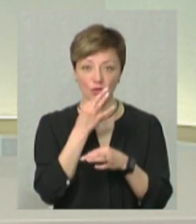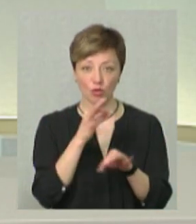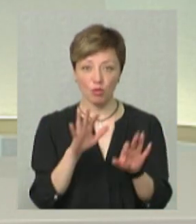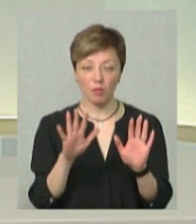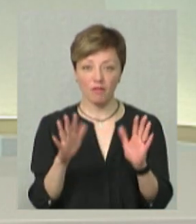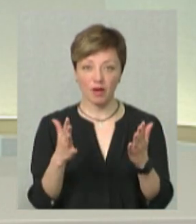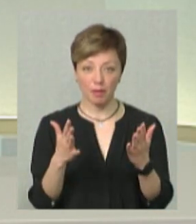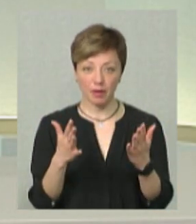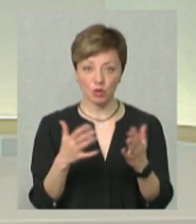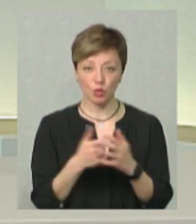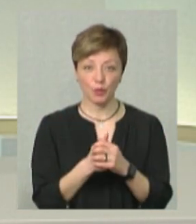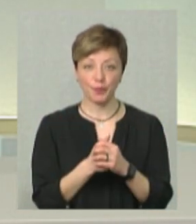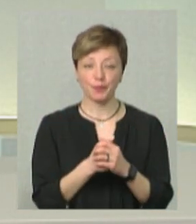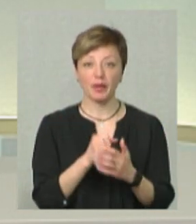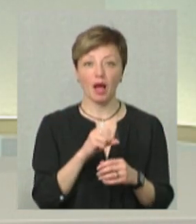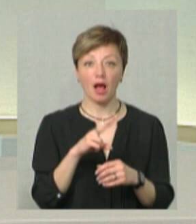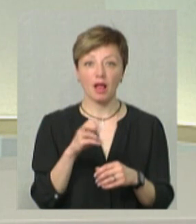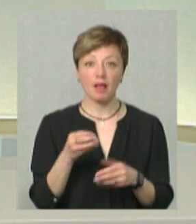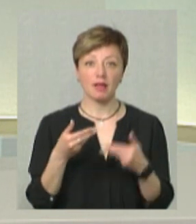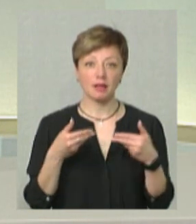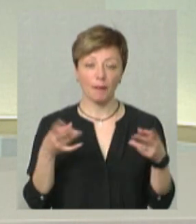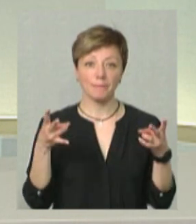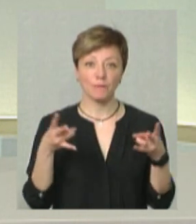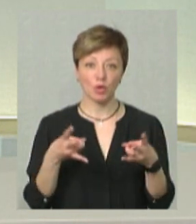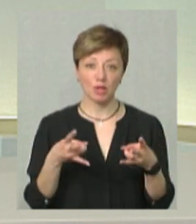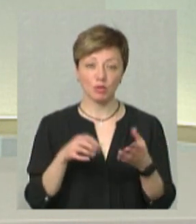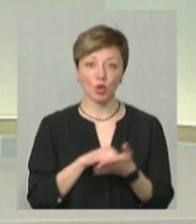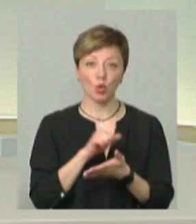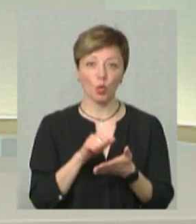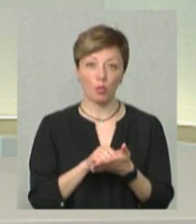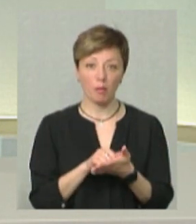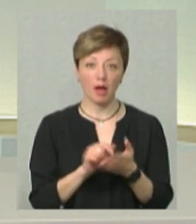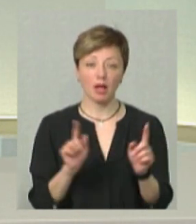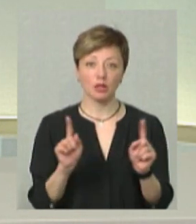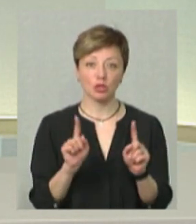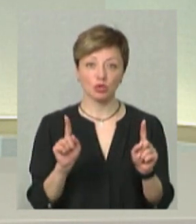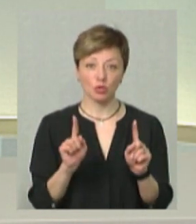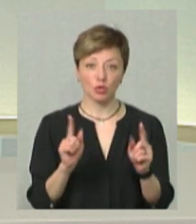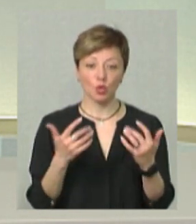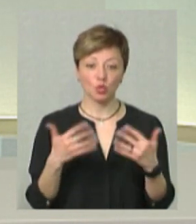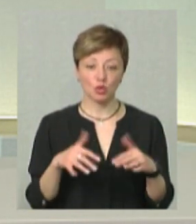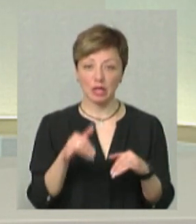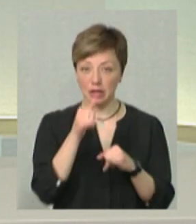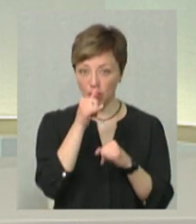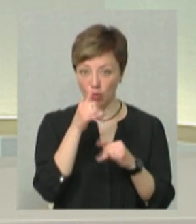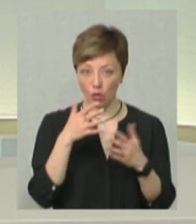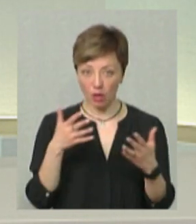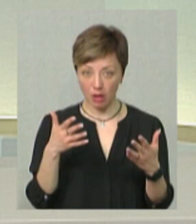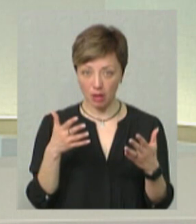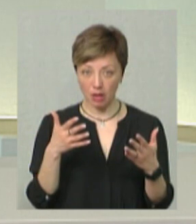випадку, але нам потрібні документи, щоб ми вже могли йти